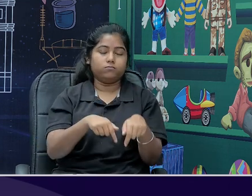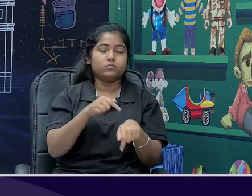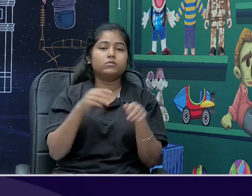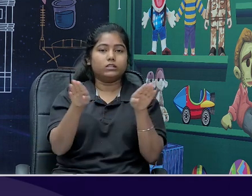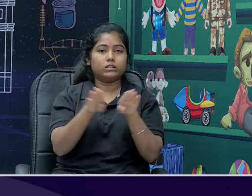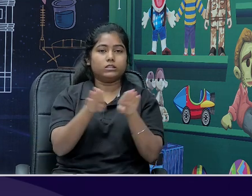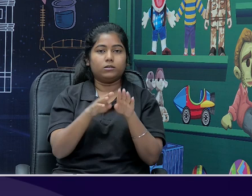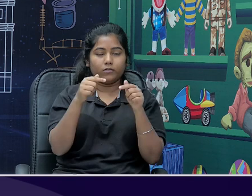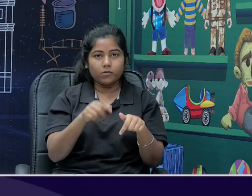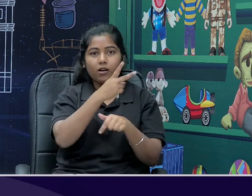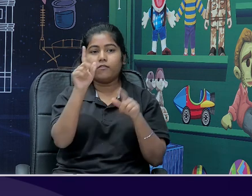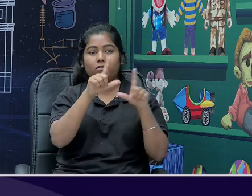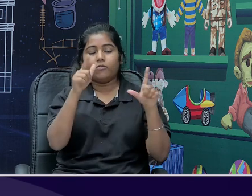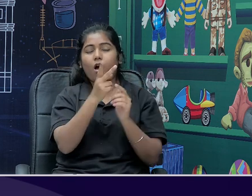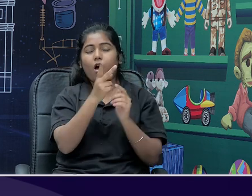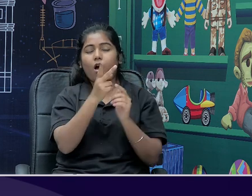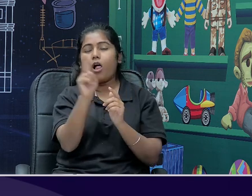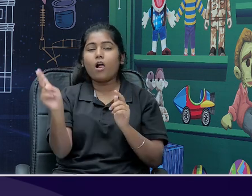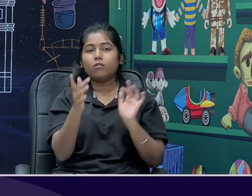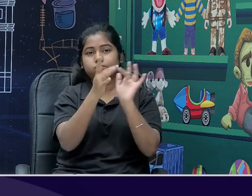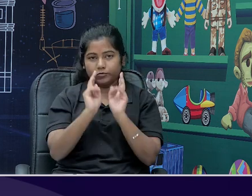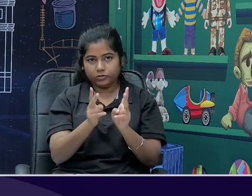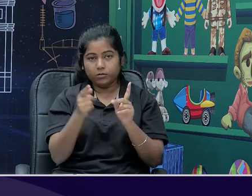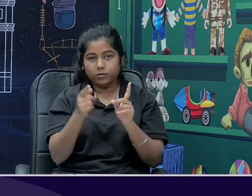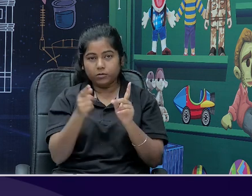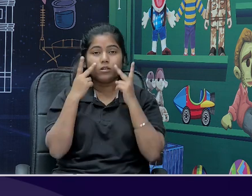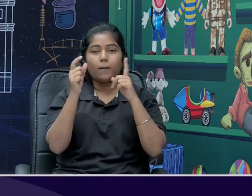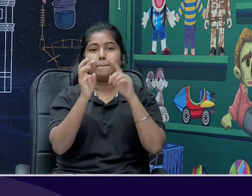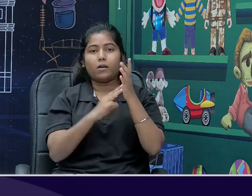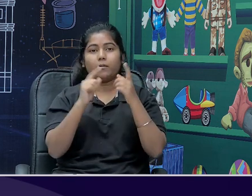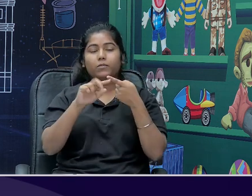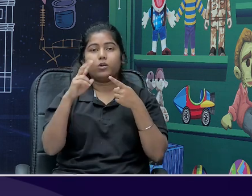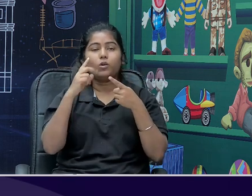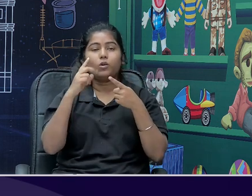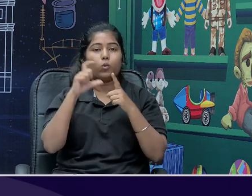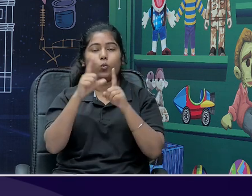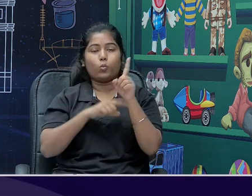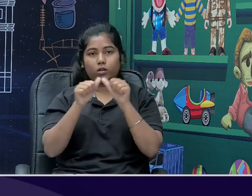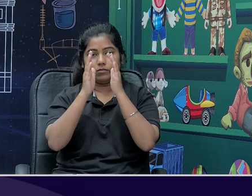करेंगे हमारी तमाम presentations के लिए आप जुड़े रहिए और देखते रहिए PME विद्या चैनल्स नमस्कार